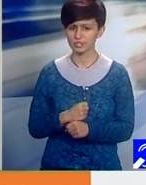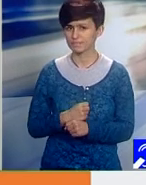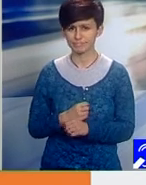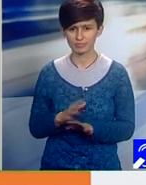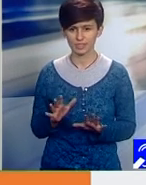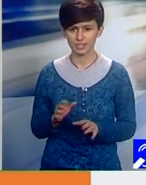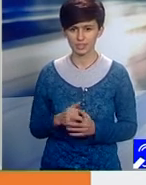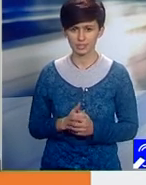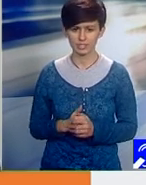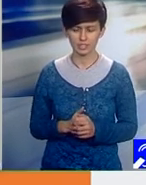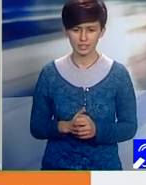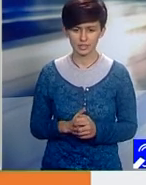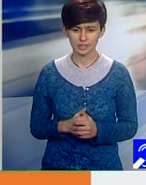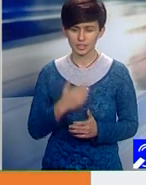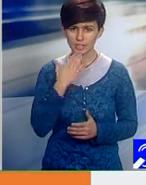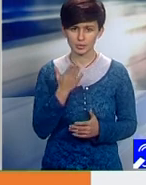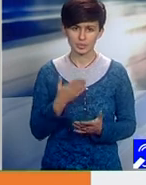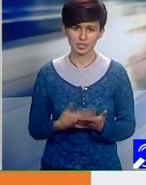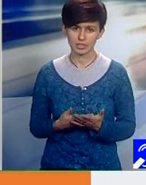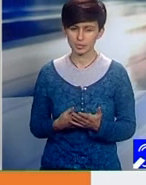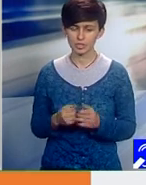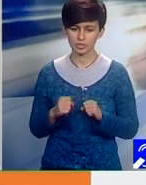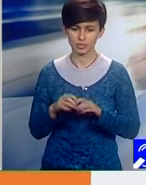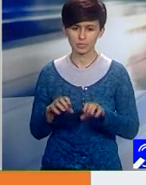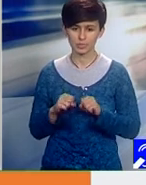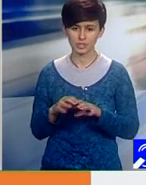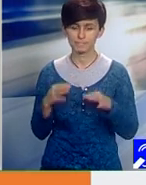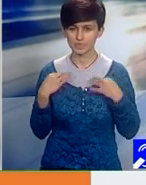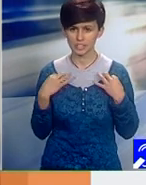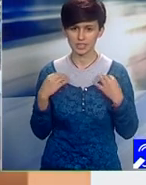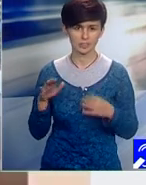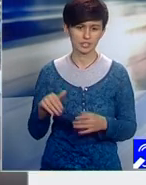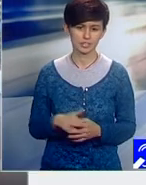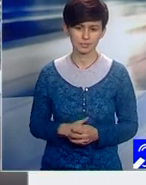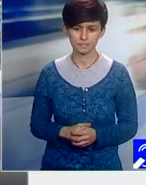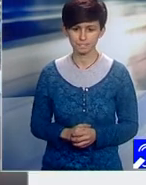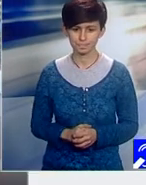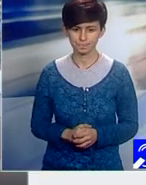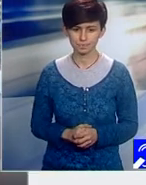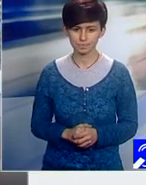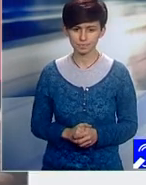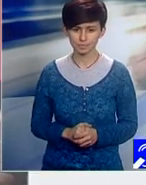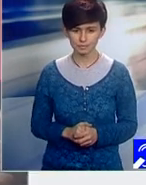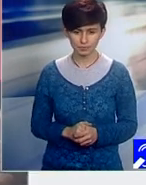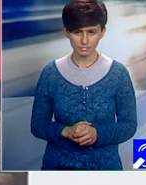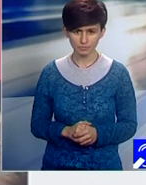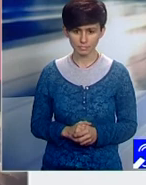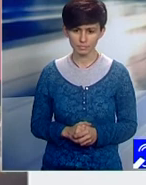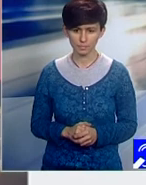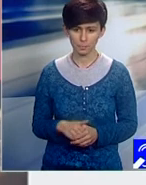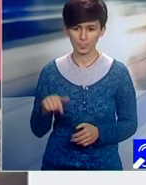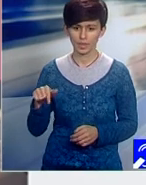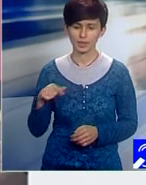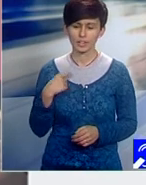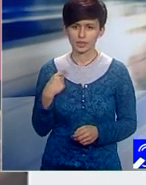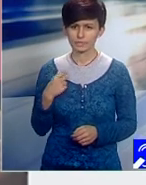intervenția aceasta, domnule Irimia. Sănătate multă vă doresc. N-am să într-un dialog cu domnul Irimia, este necăjit